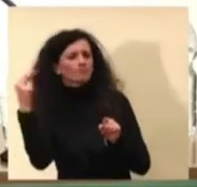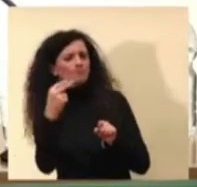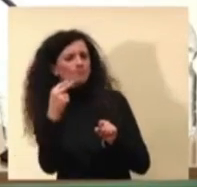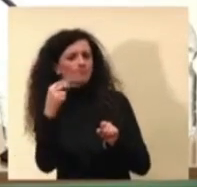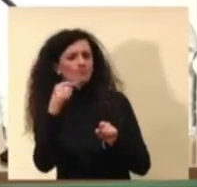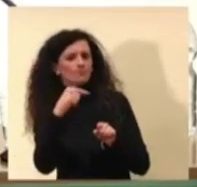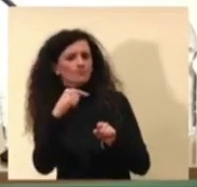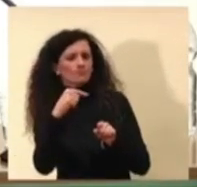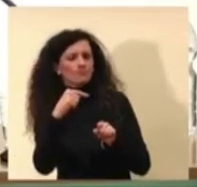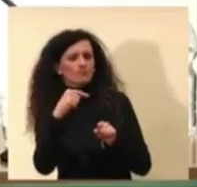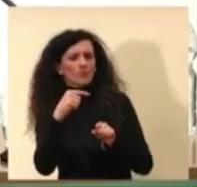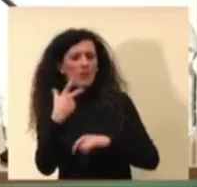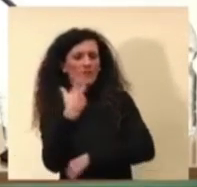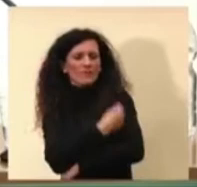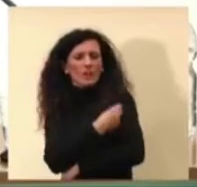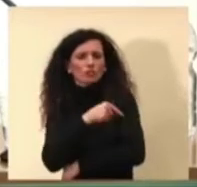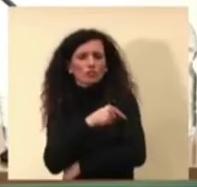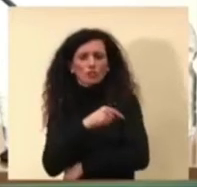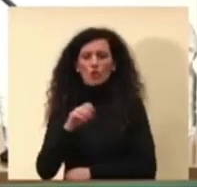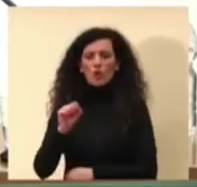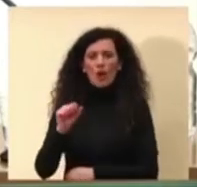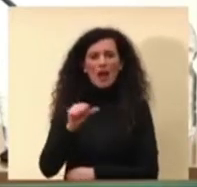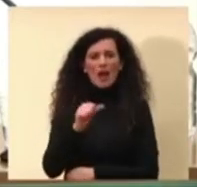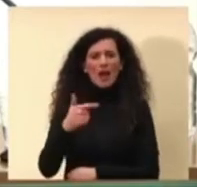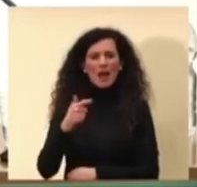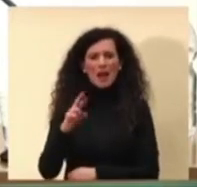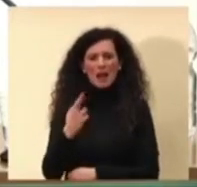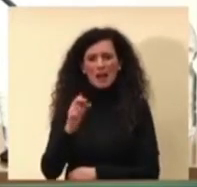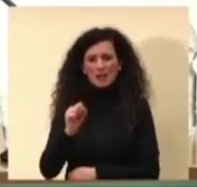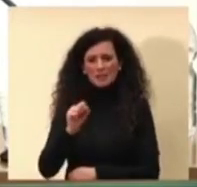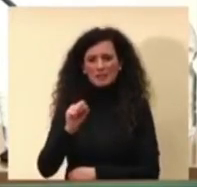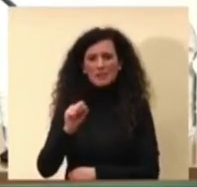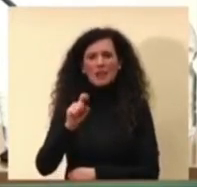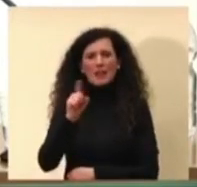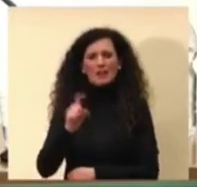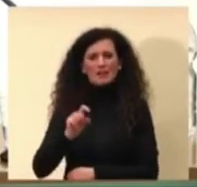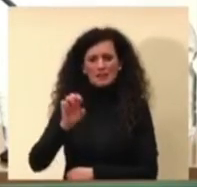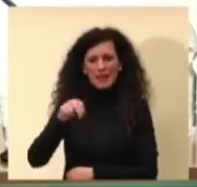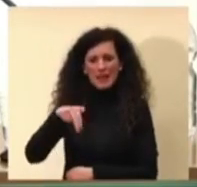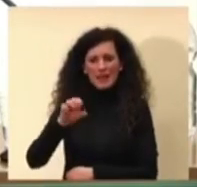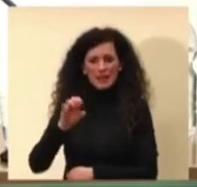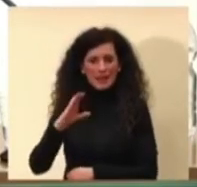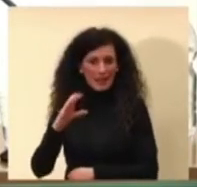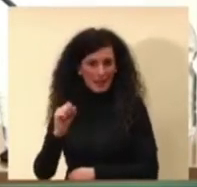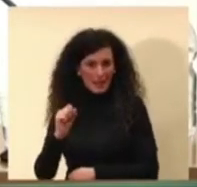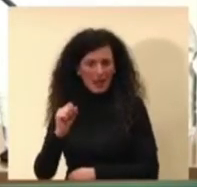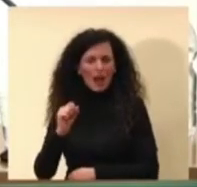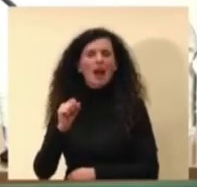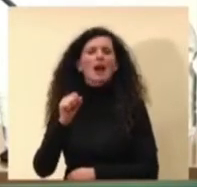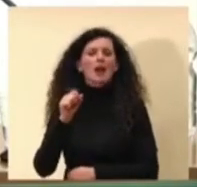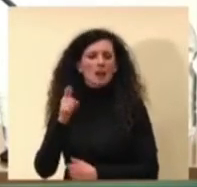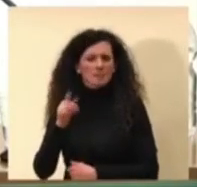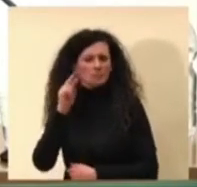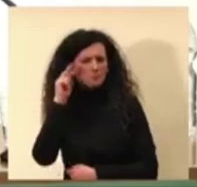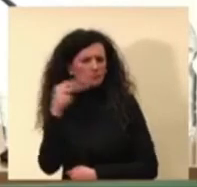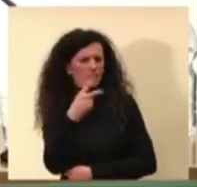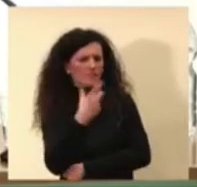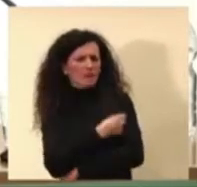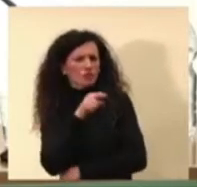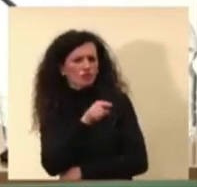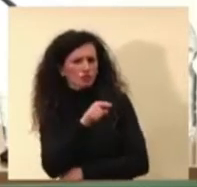'efficacia del vaccino di AstraZeneca che va opportunamente corretta, nel senso che